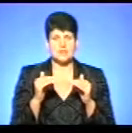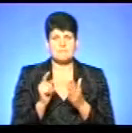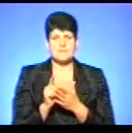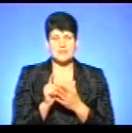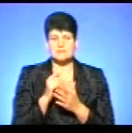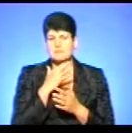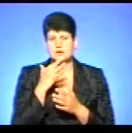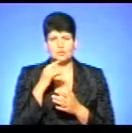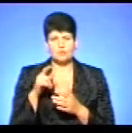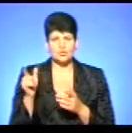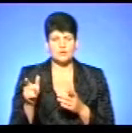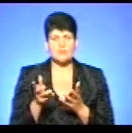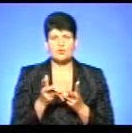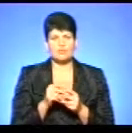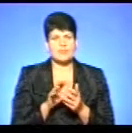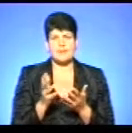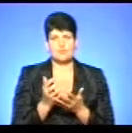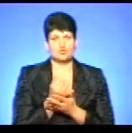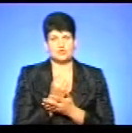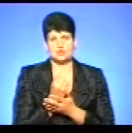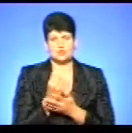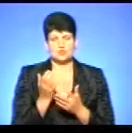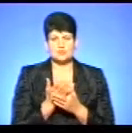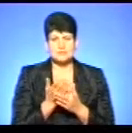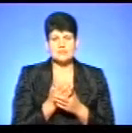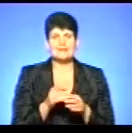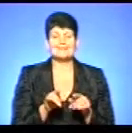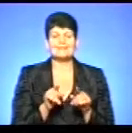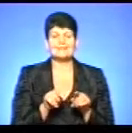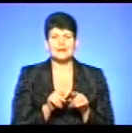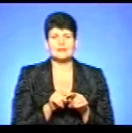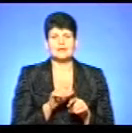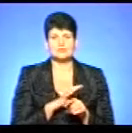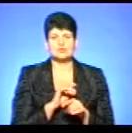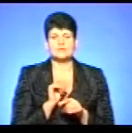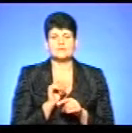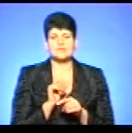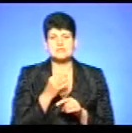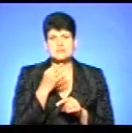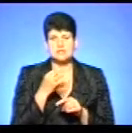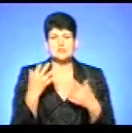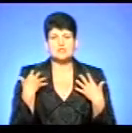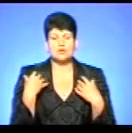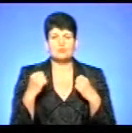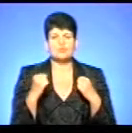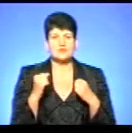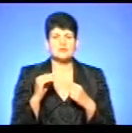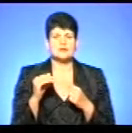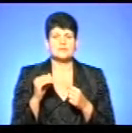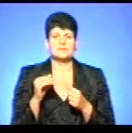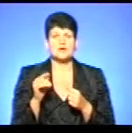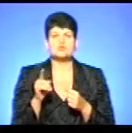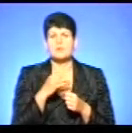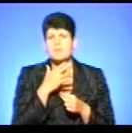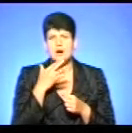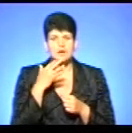Багатьом людям по розрахунку не вийшлося субсидії. Та, як було зазначено начальником управління міста Тернополя соціального захисту, про те, що